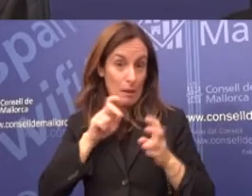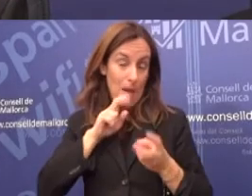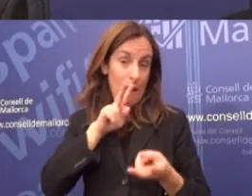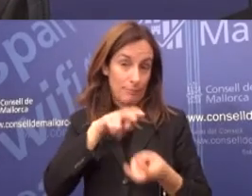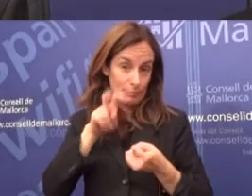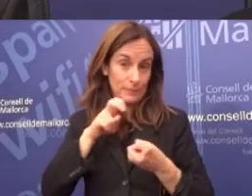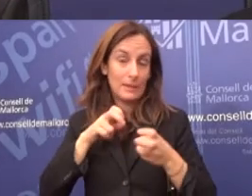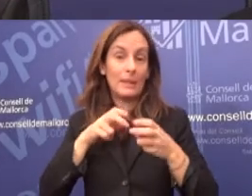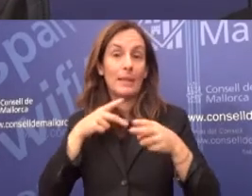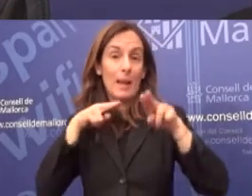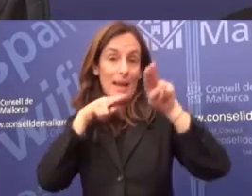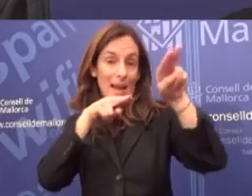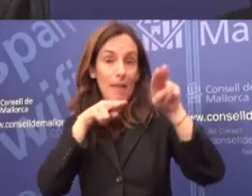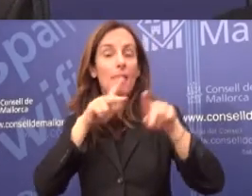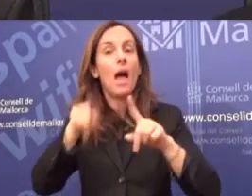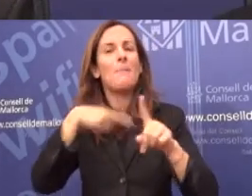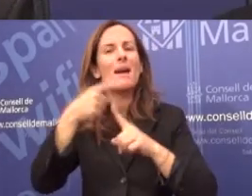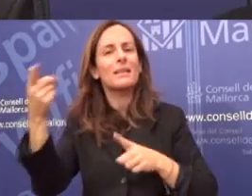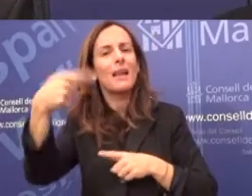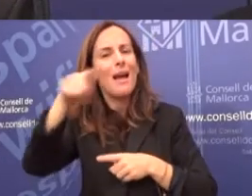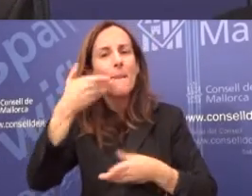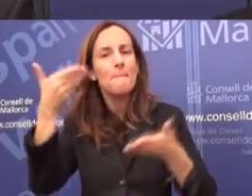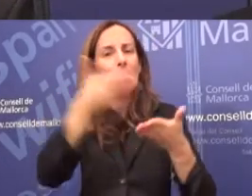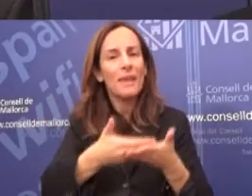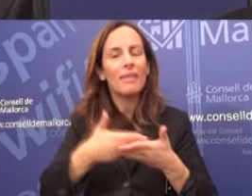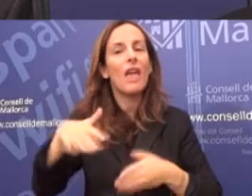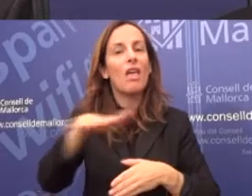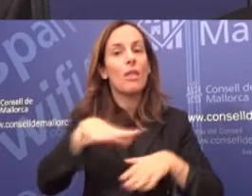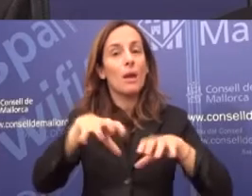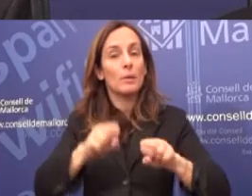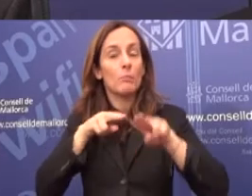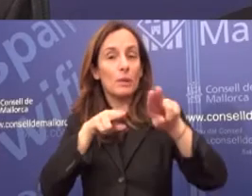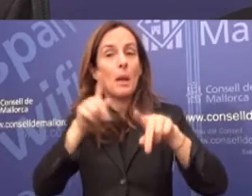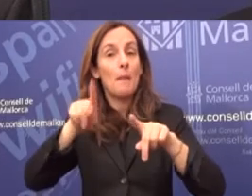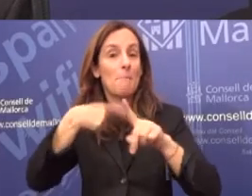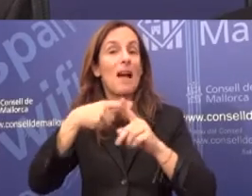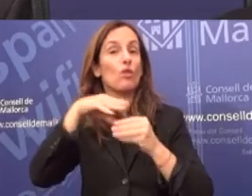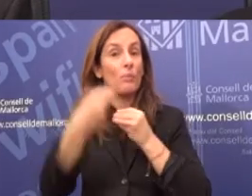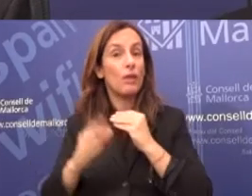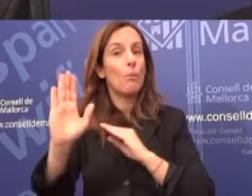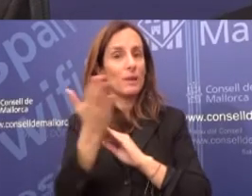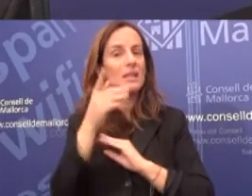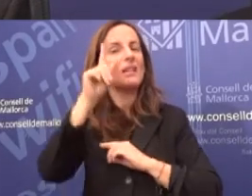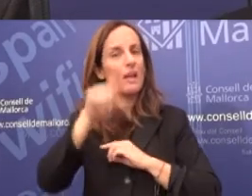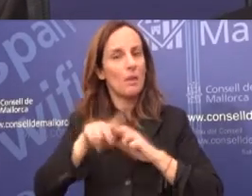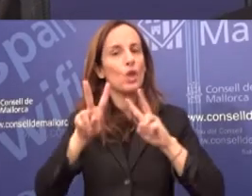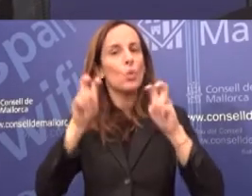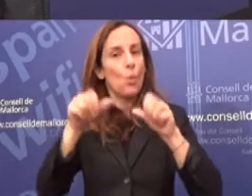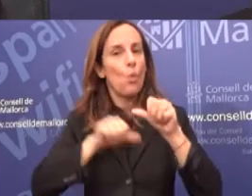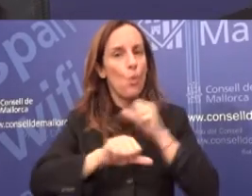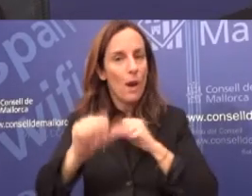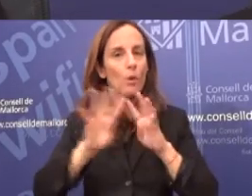tot el que és la sol·licitud de vedat, així com la documentació a presentar.